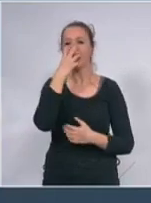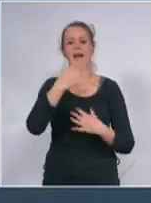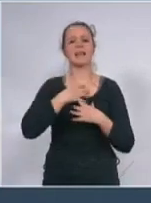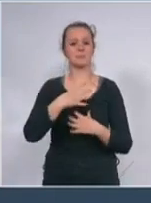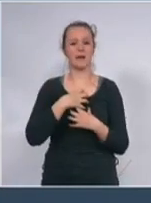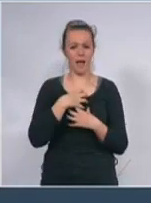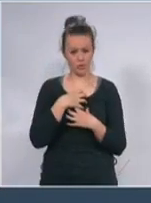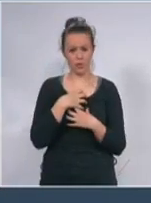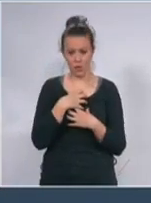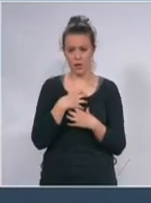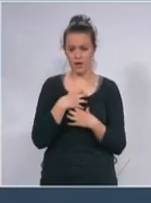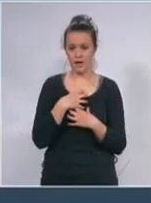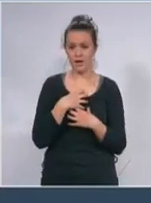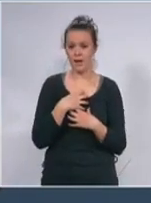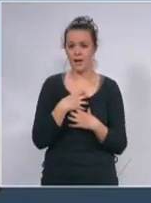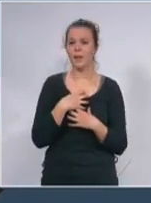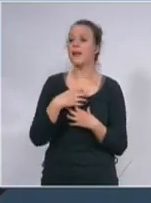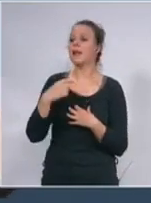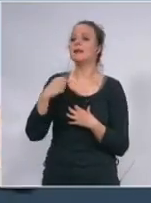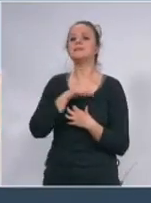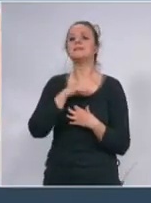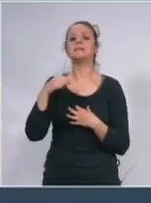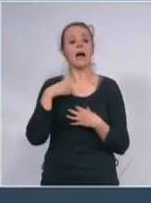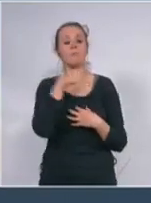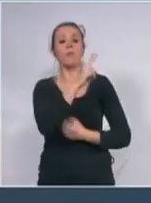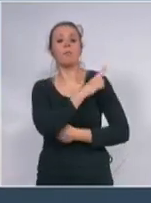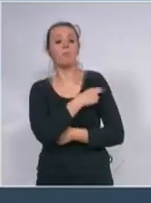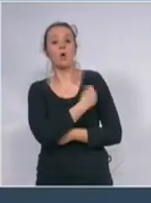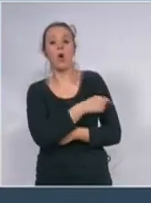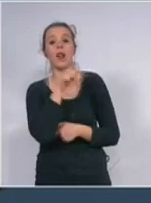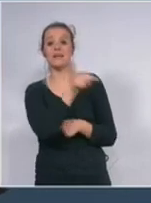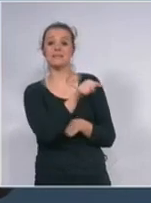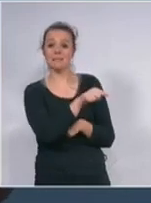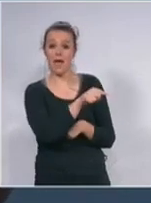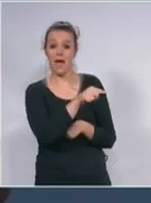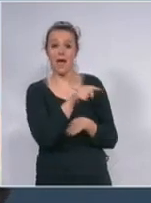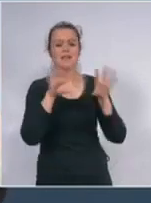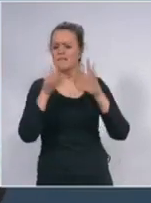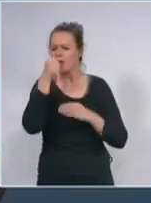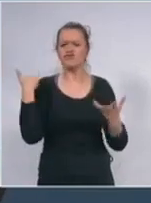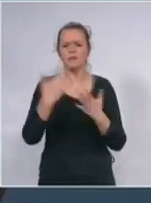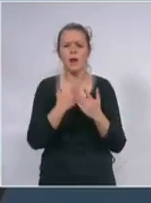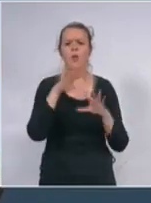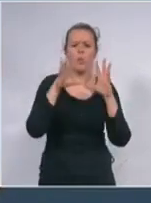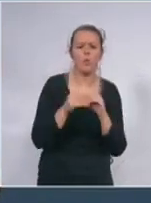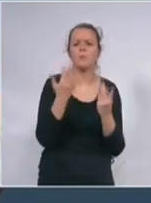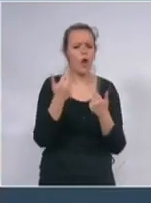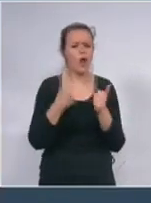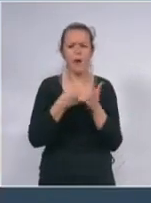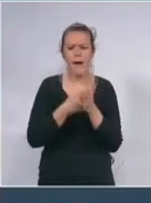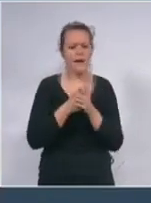sam rekao mislim na samo kliničke respiratore a ne zaboravite da nam utorak stiže ili najkasnije sredu jutro ili tako Sanja